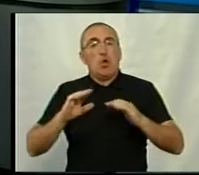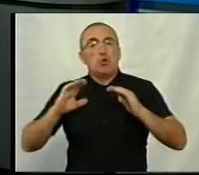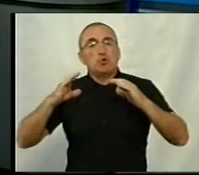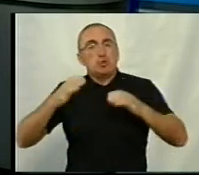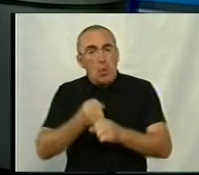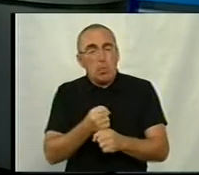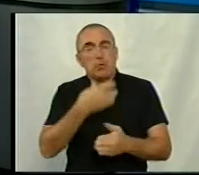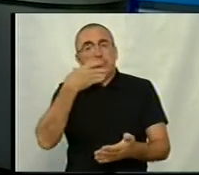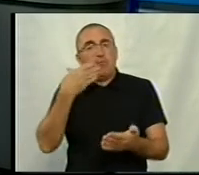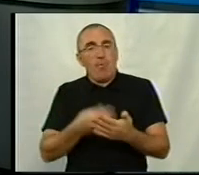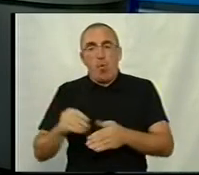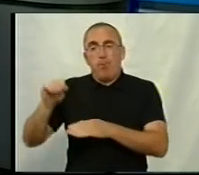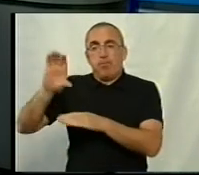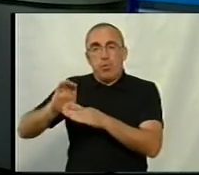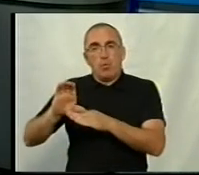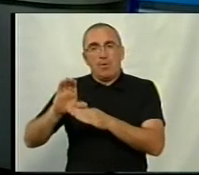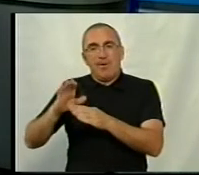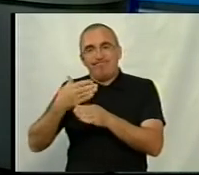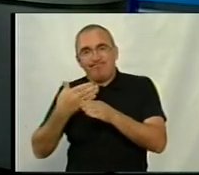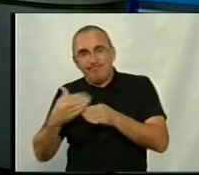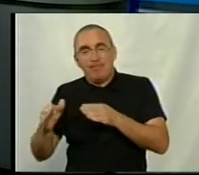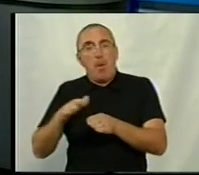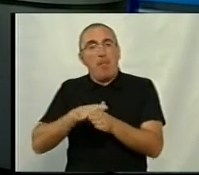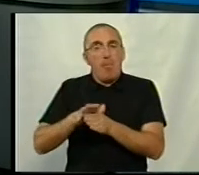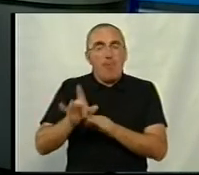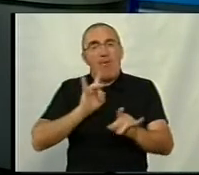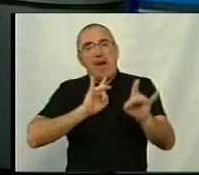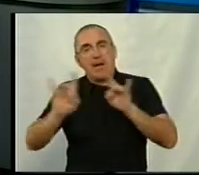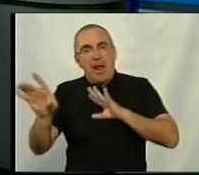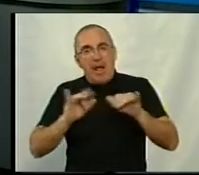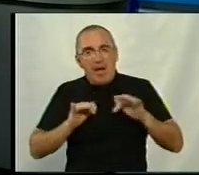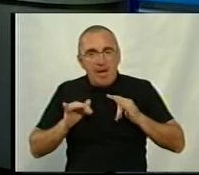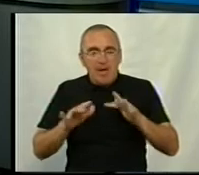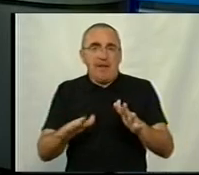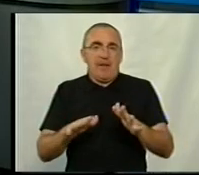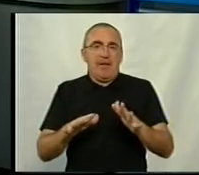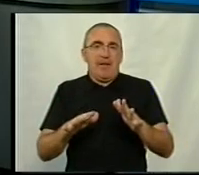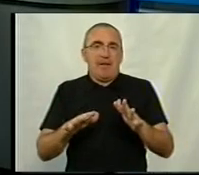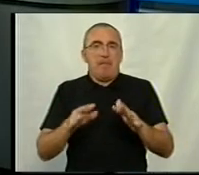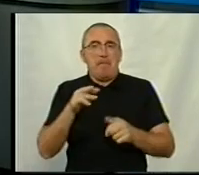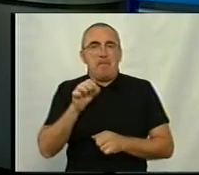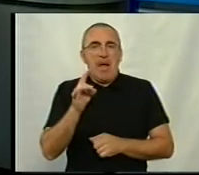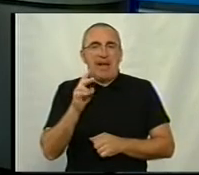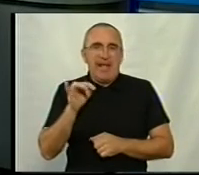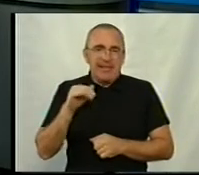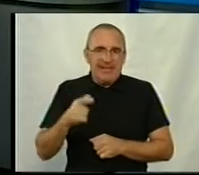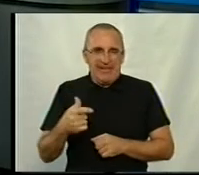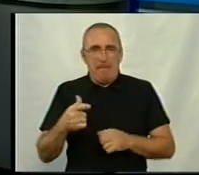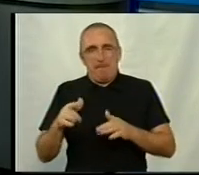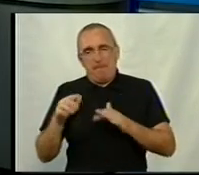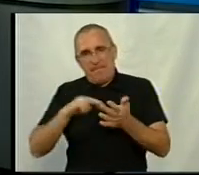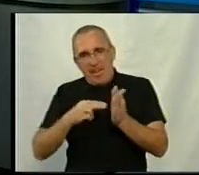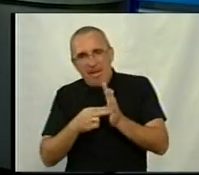свої бюджетні відрахування на проведення рекламних акцій, на маркетингові плани, бюджети були в багатьох